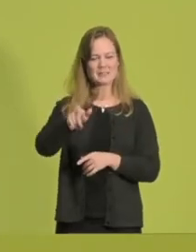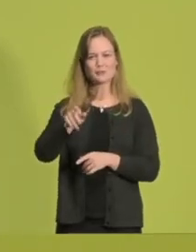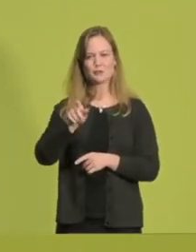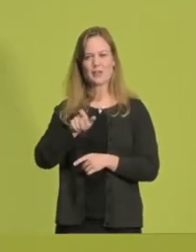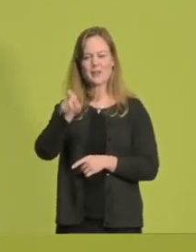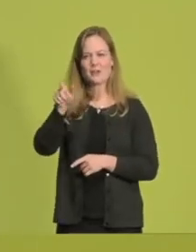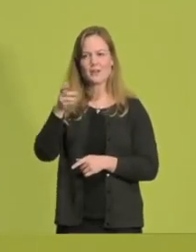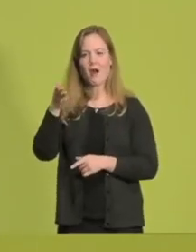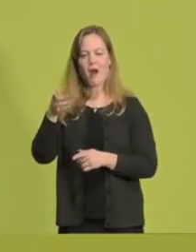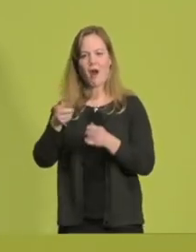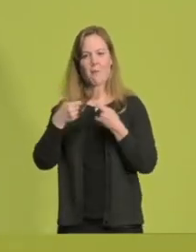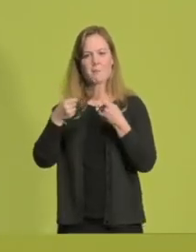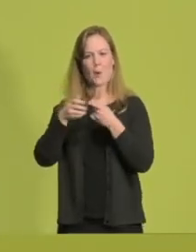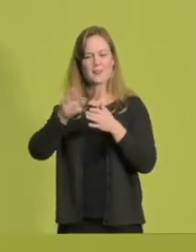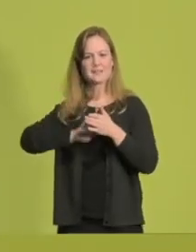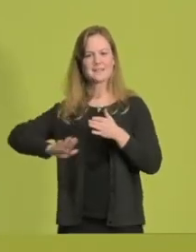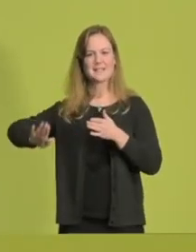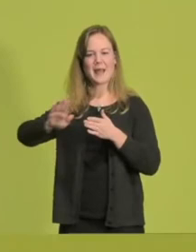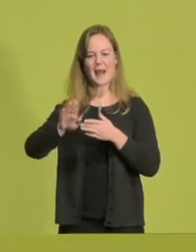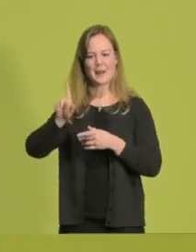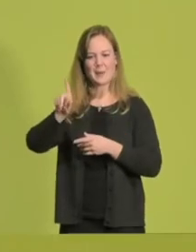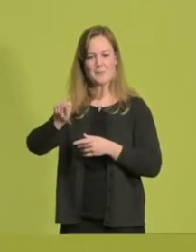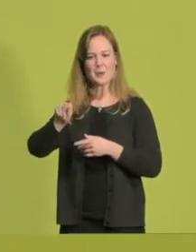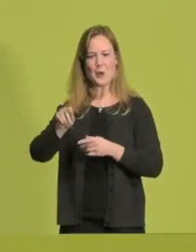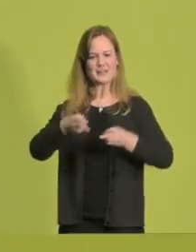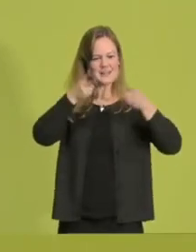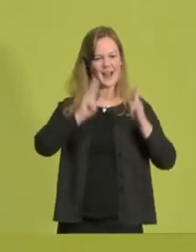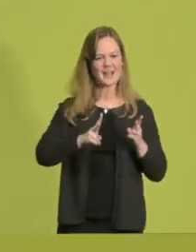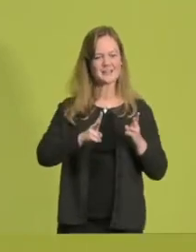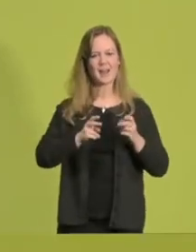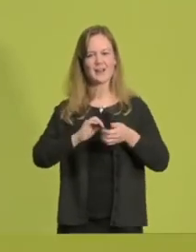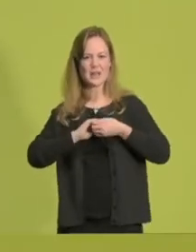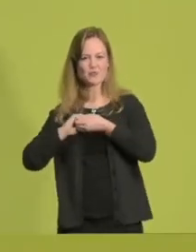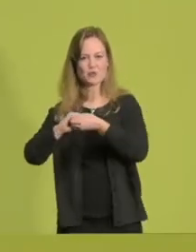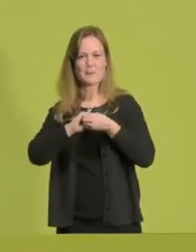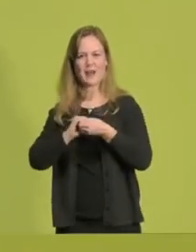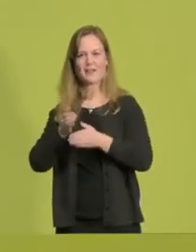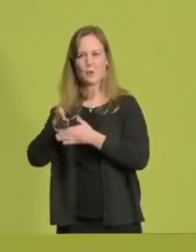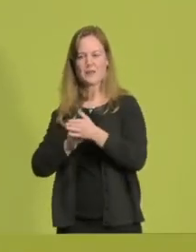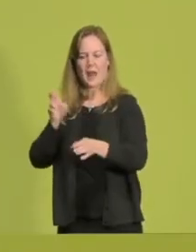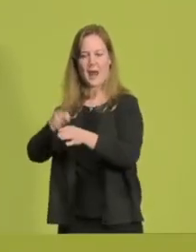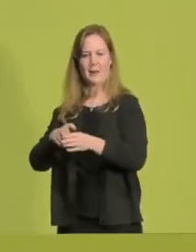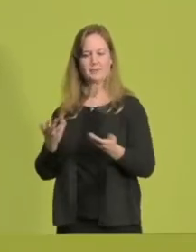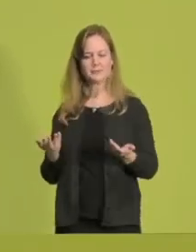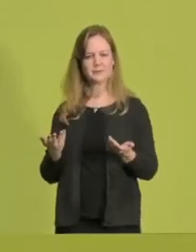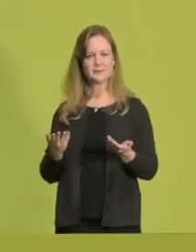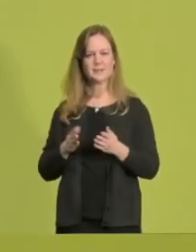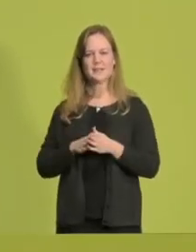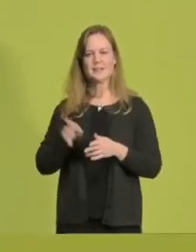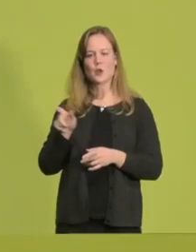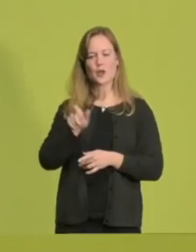hören, an ein Bundesland denken, das für Gerechtigkeit, Zusammenhalt und Teilhabe steht? An ein